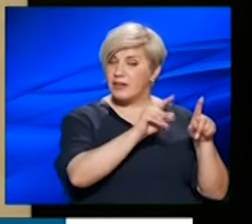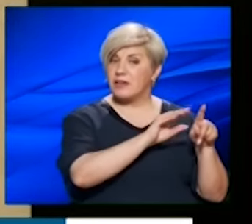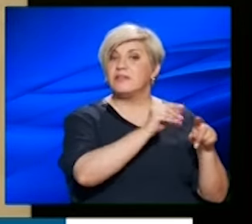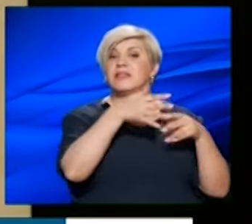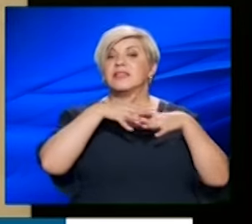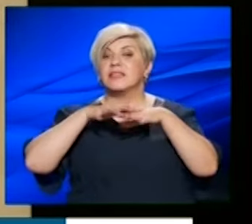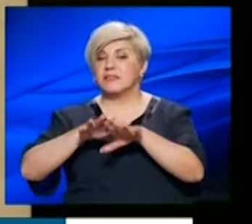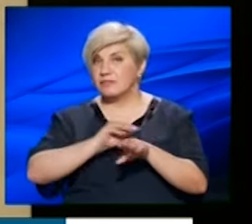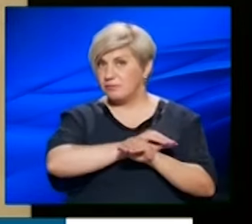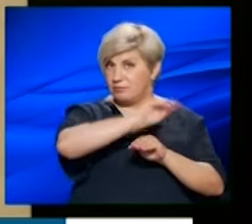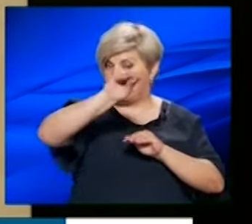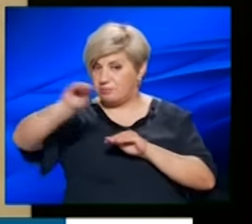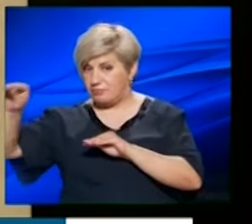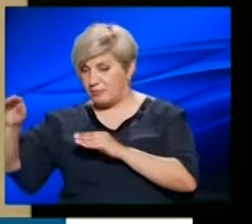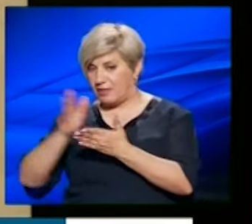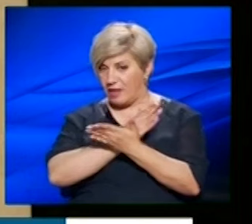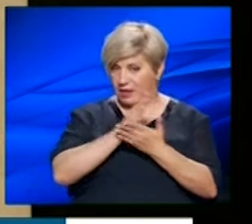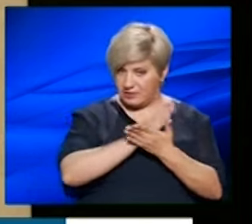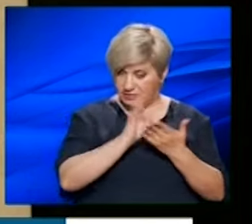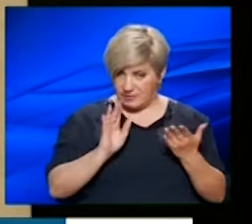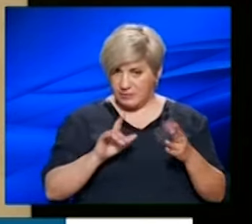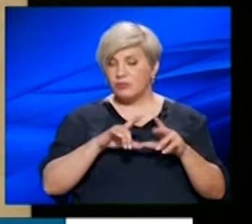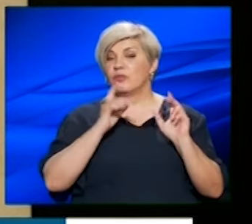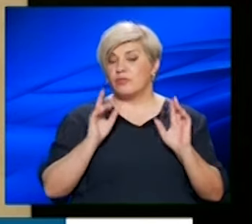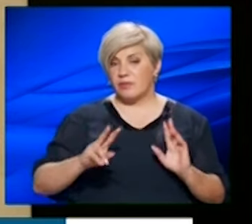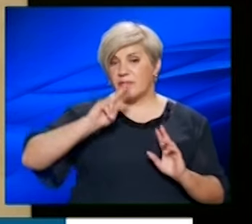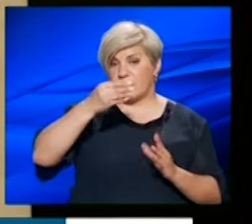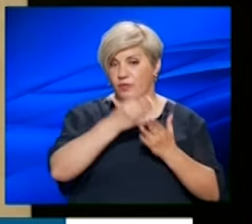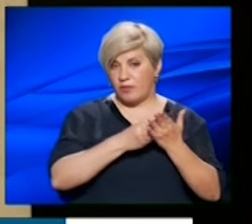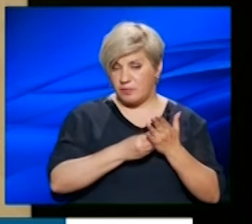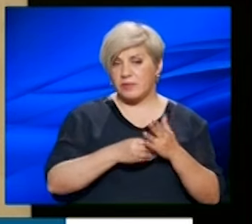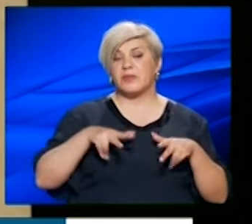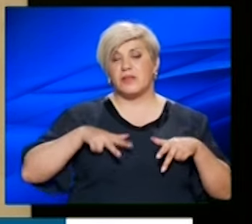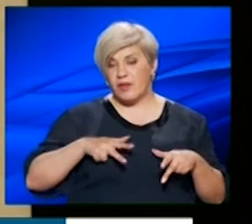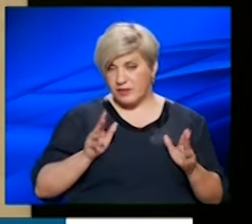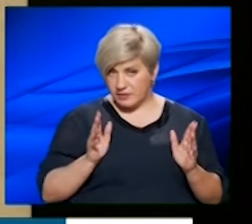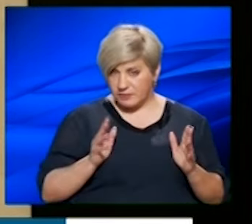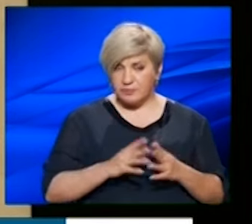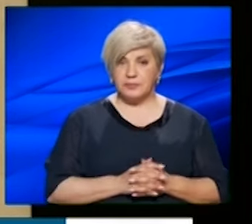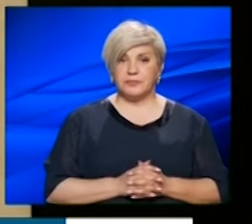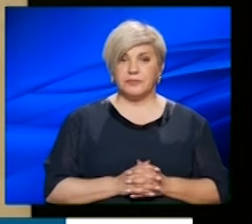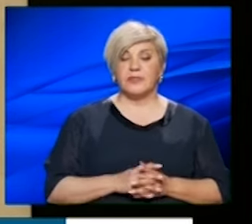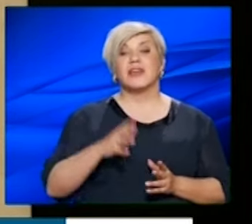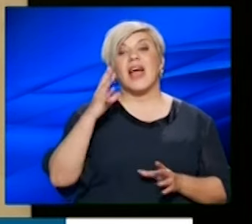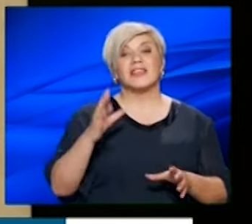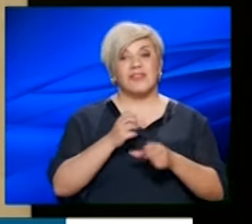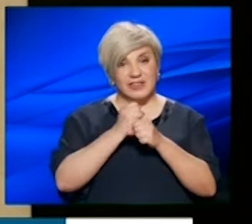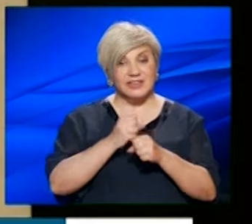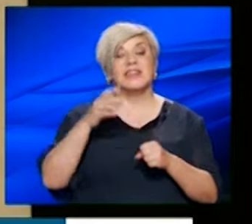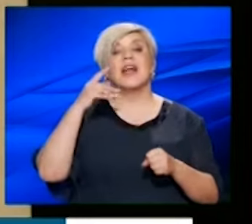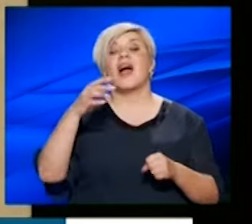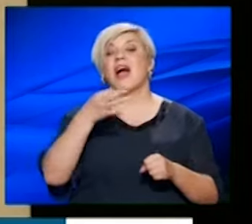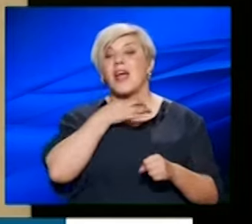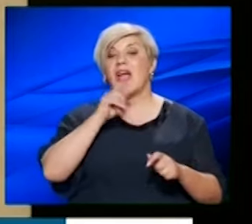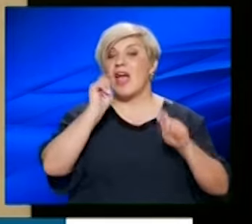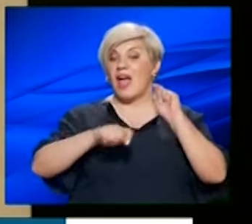καμία σκέψη για διάλυσή του σαν σχολείο, από τη δευτεροβάθμια, την κυβέρνηση, από οπουδήποτε αλλού, να εξασφαλιστεί ότι θα γίνουν τα